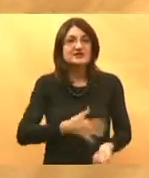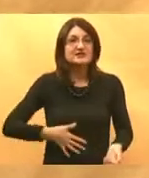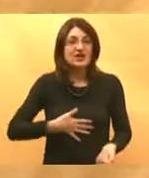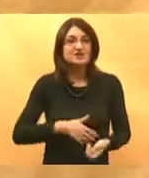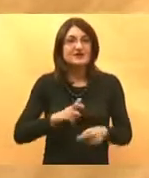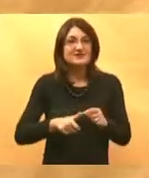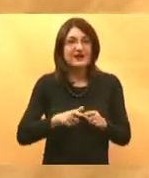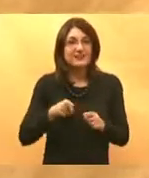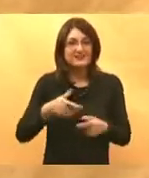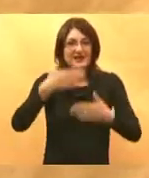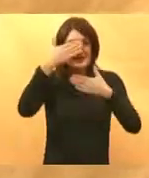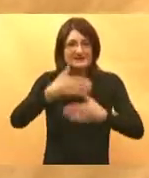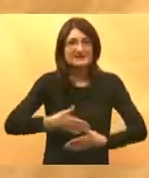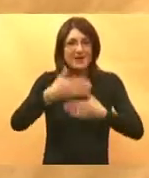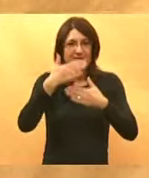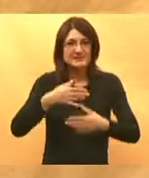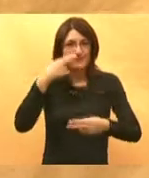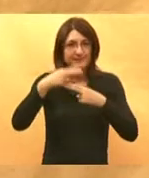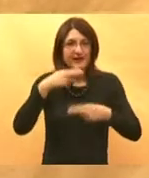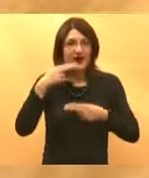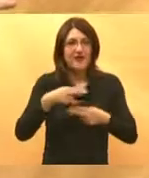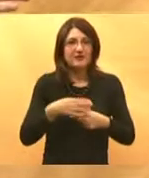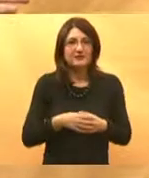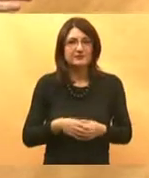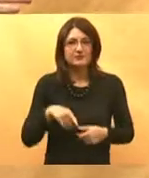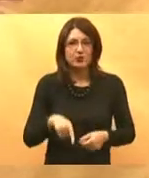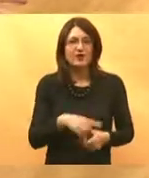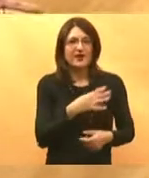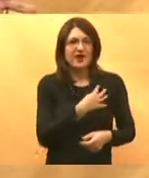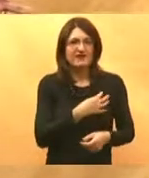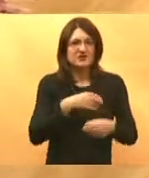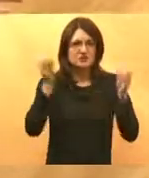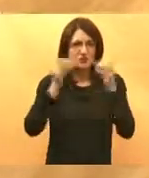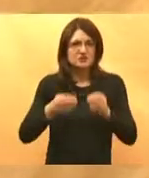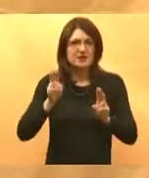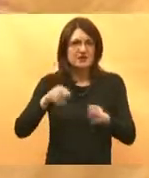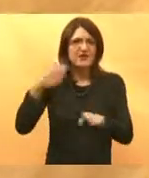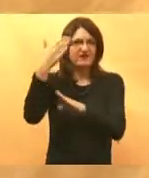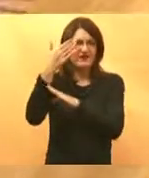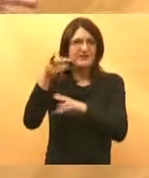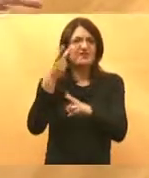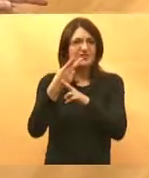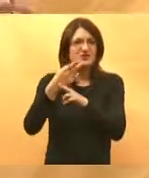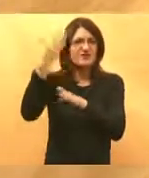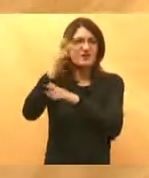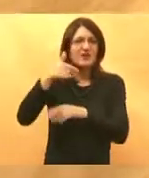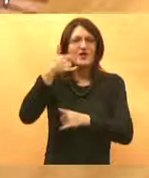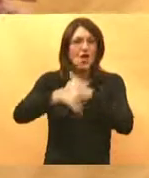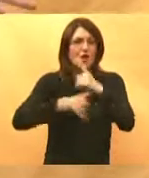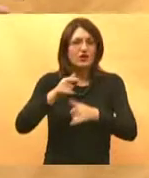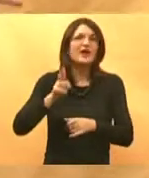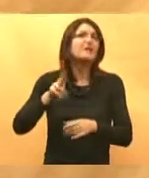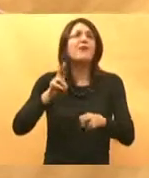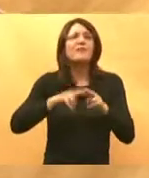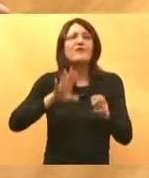preglednima nama dakle u hrvatskom sustavu znate da imaju firme pogotovo državne koje godišnje imaju pravo 500 kuna